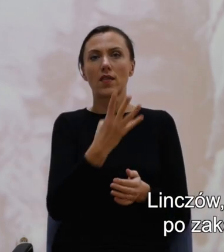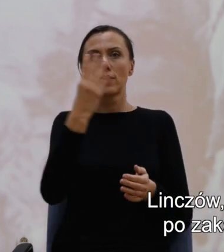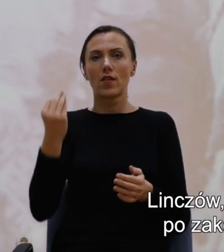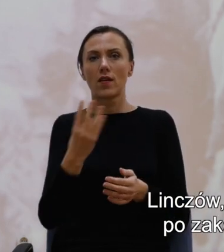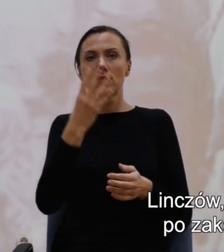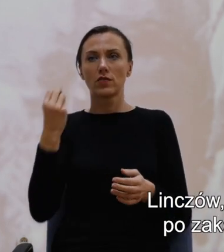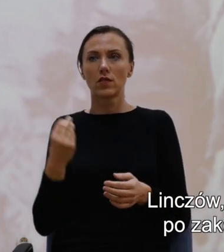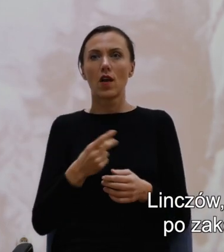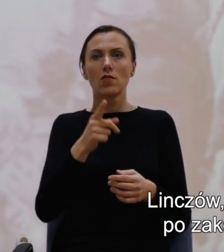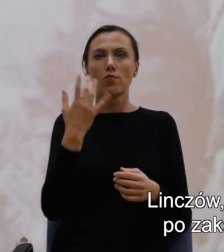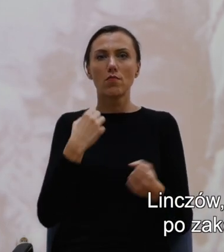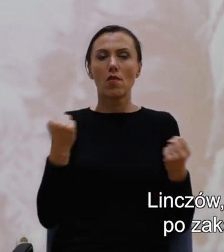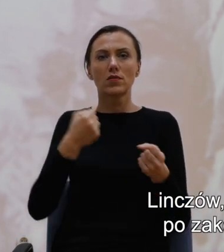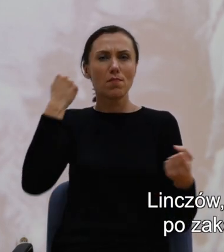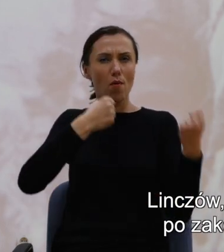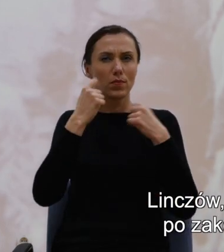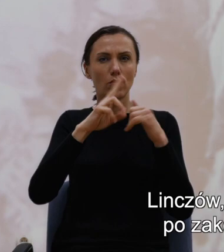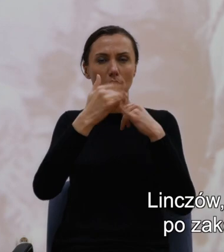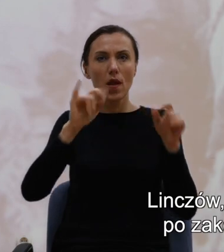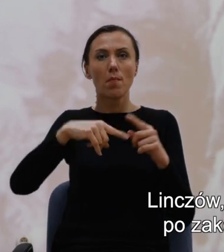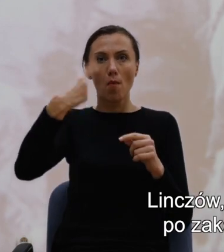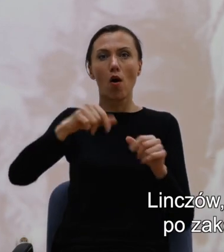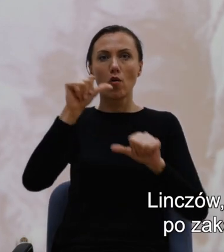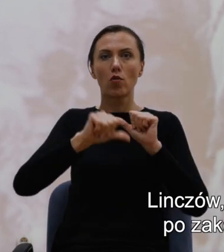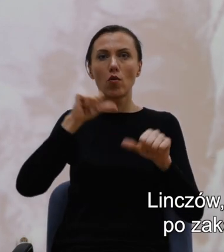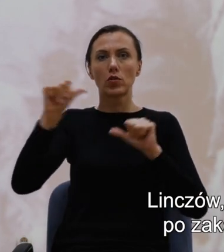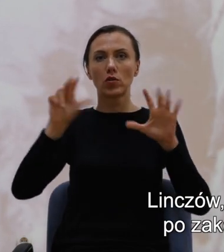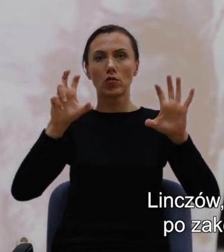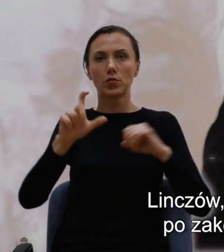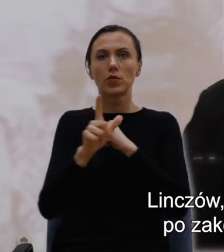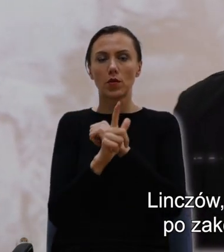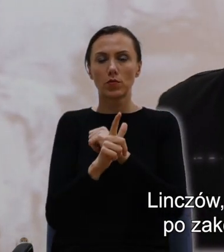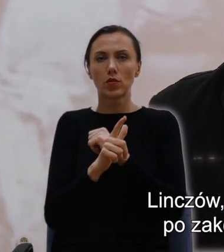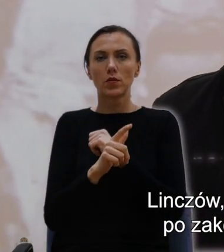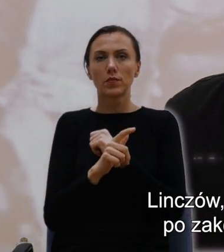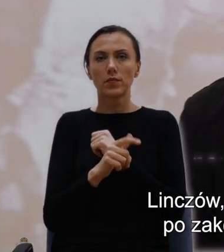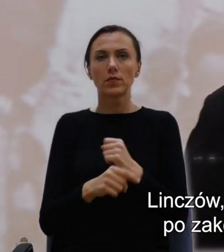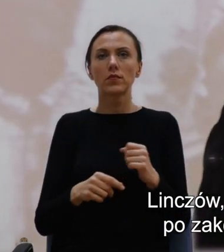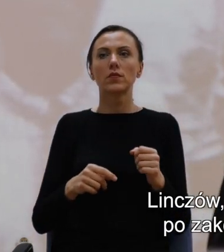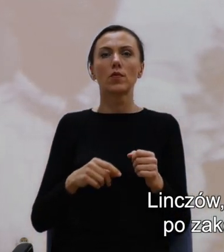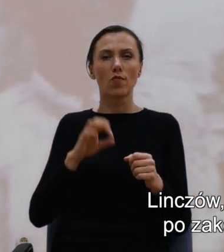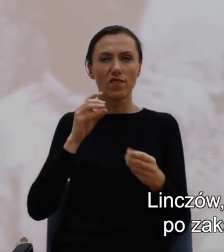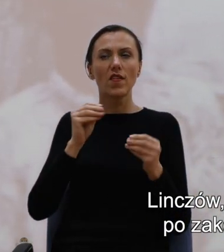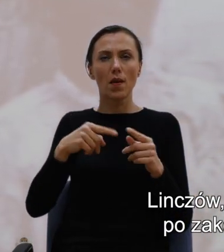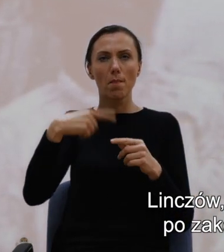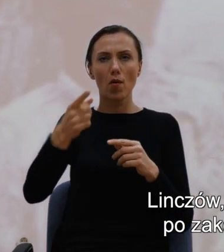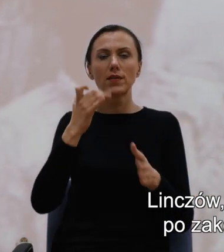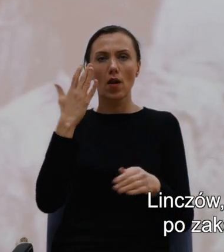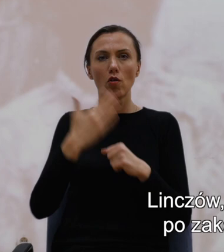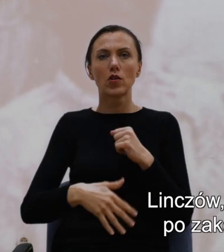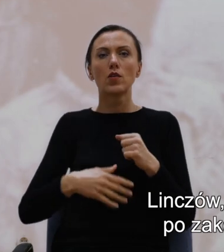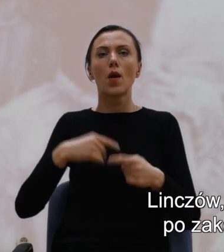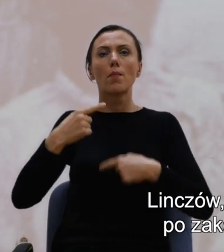Linczów, które po roku 1870, w szczególności po zakończeniu tzw.